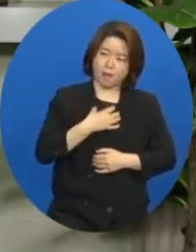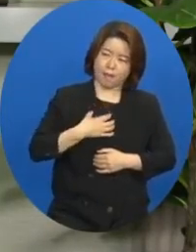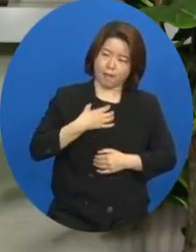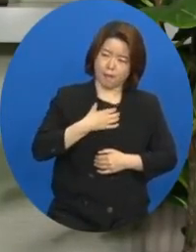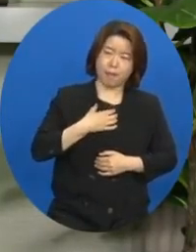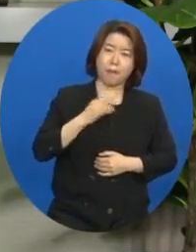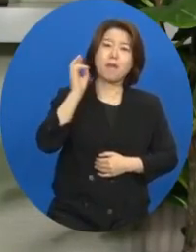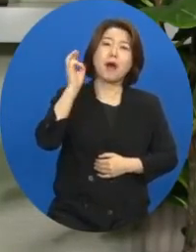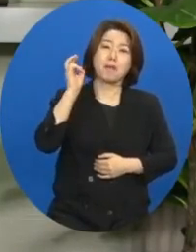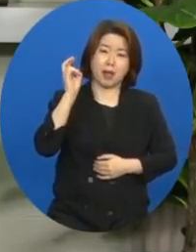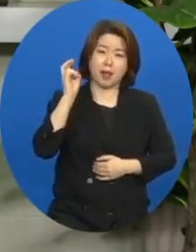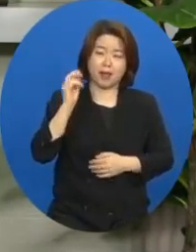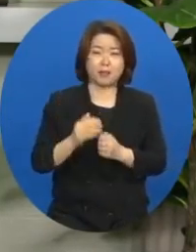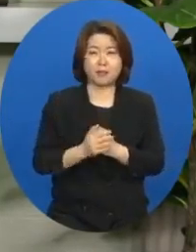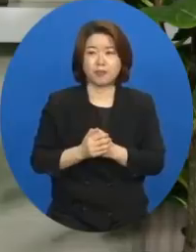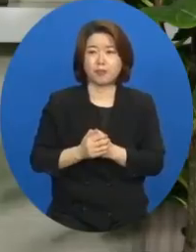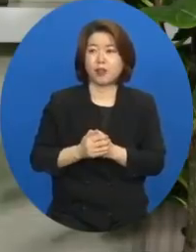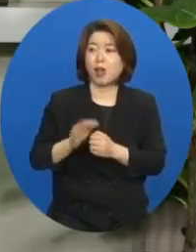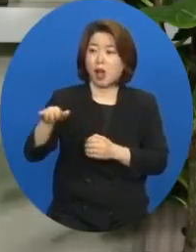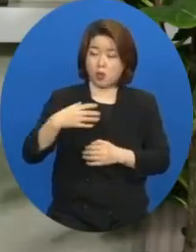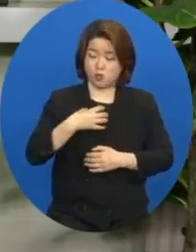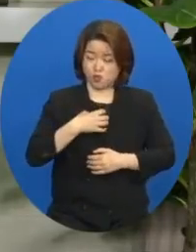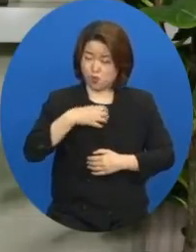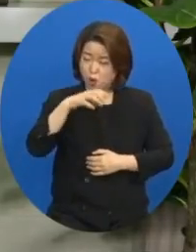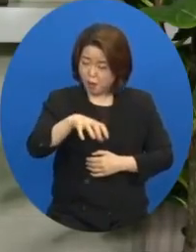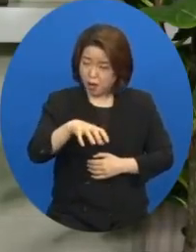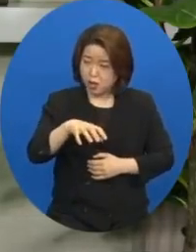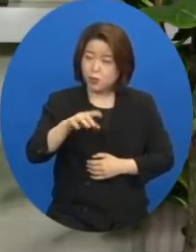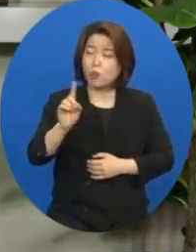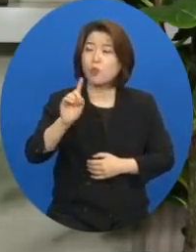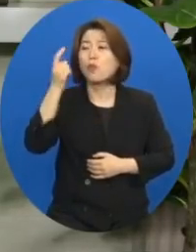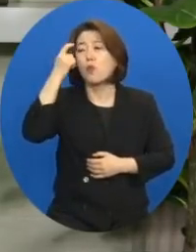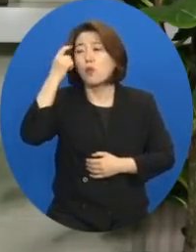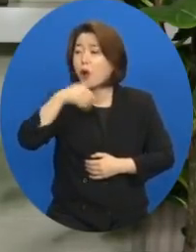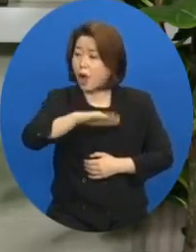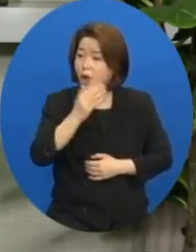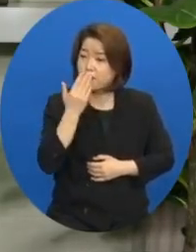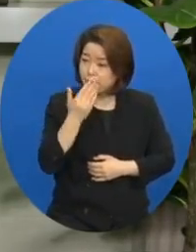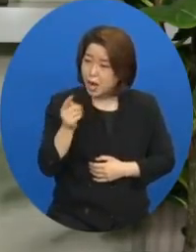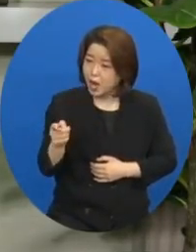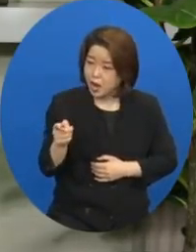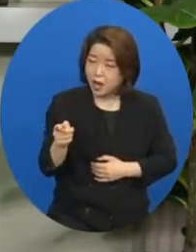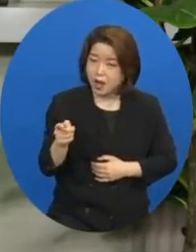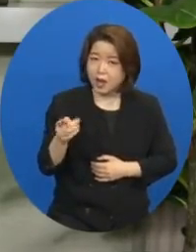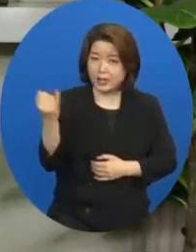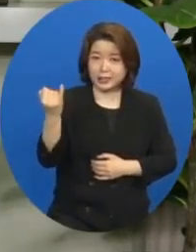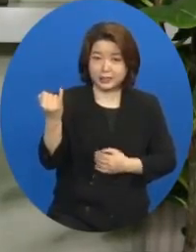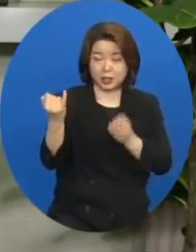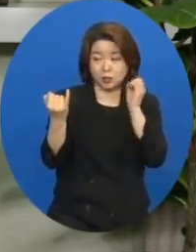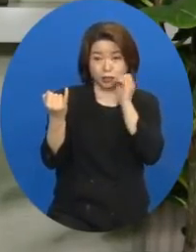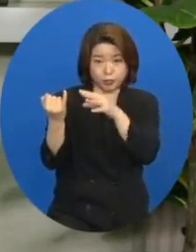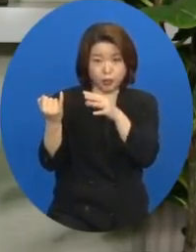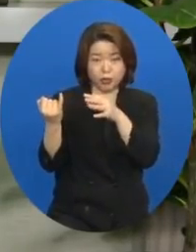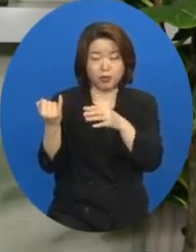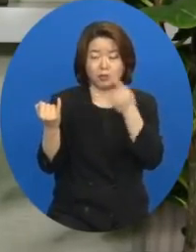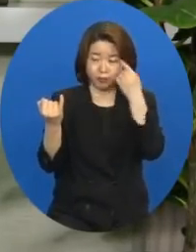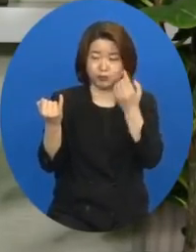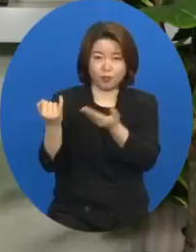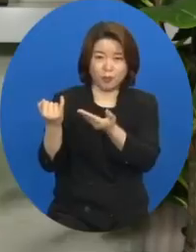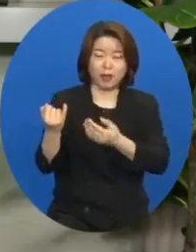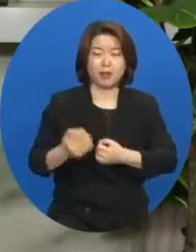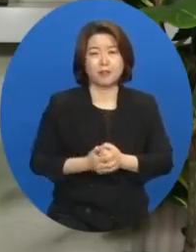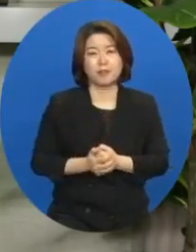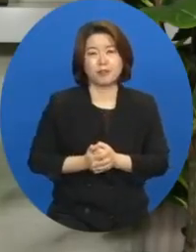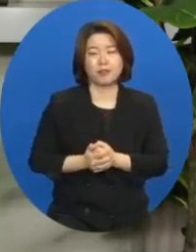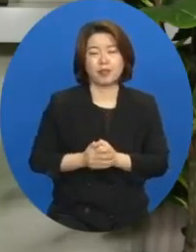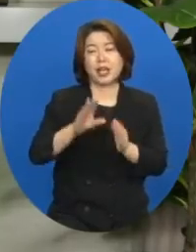모양입니다. 아니 그렇게 위험한 곳에 어떻게 갈 수 있겠는가 라고 질문을 하더랍니다. 그때